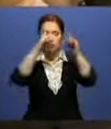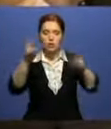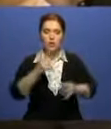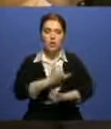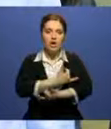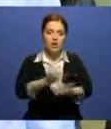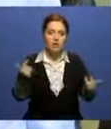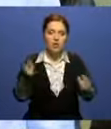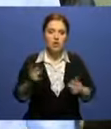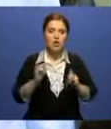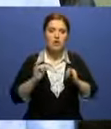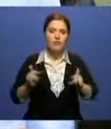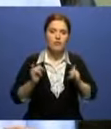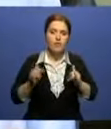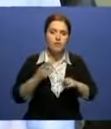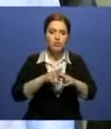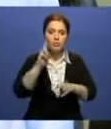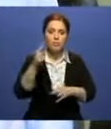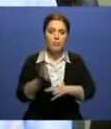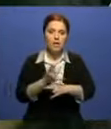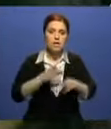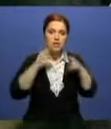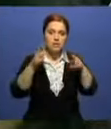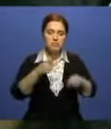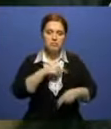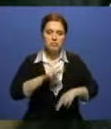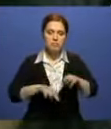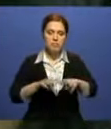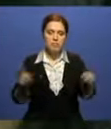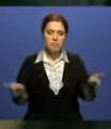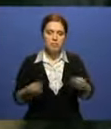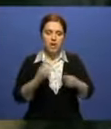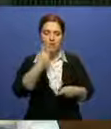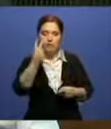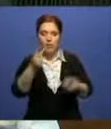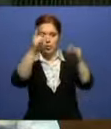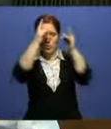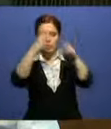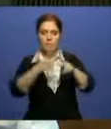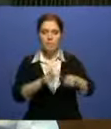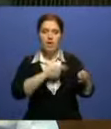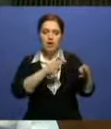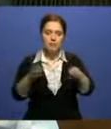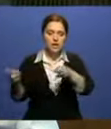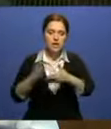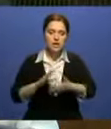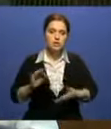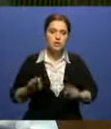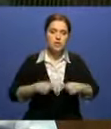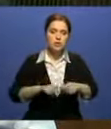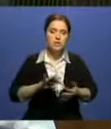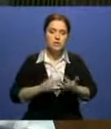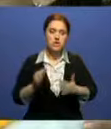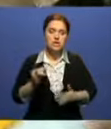вежливый объект, который не знает первым разом, но сразу поднимается настроение. Вице-премьер побывал в ряде социальных объектов Жесказгана. В селе